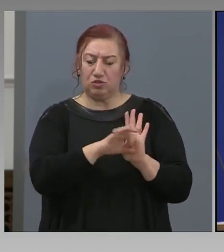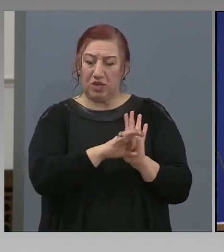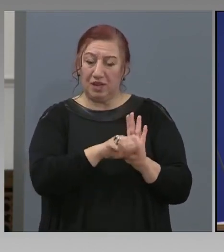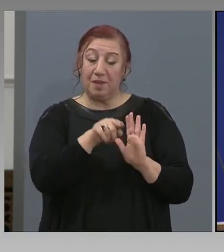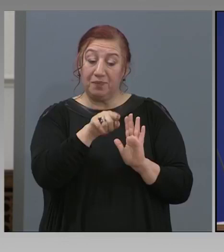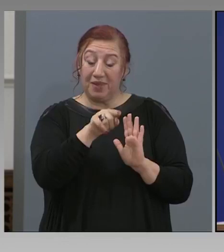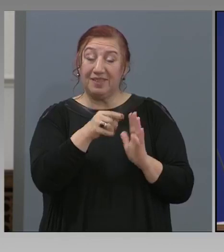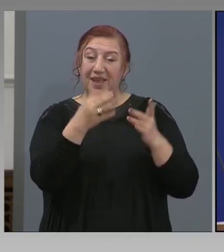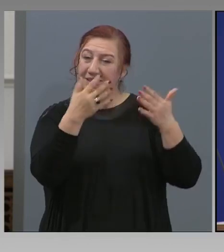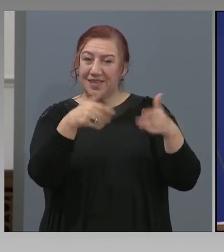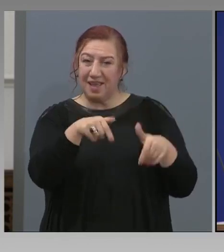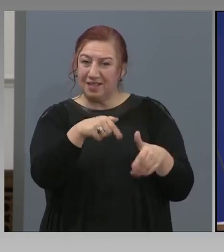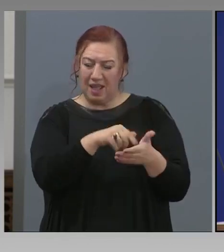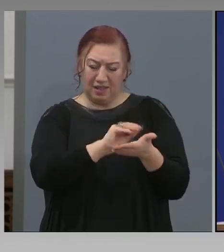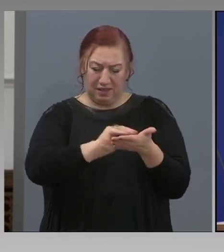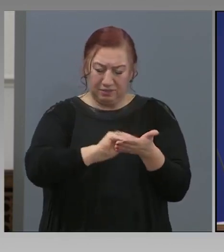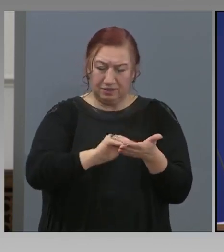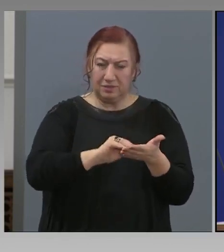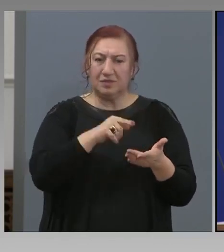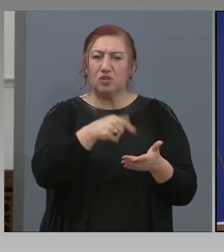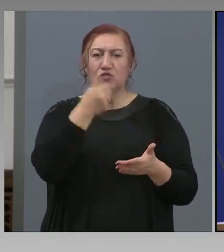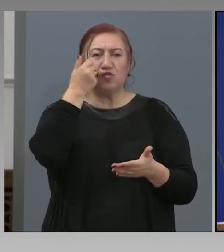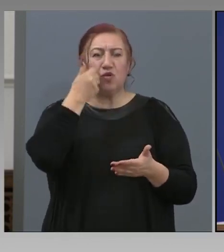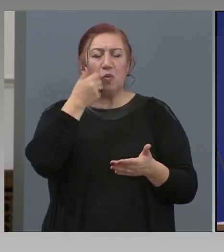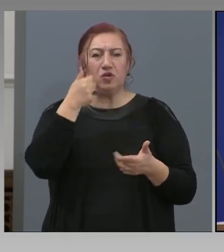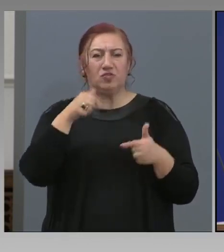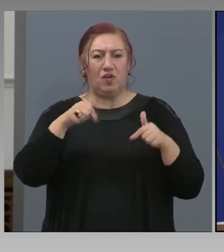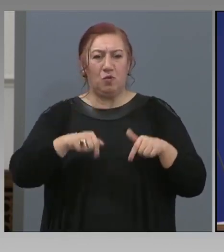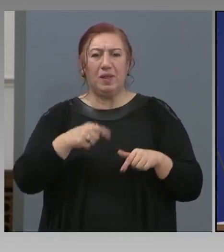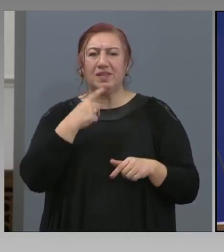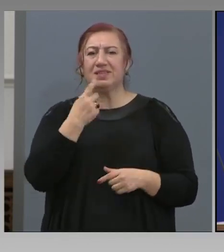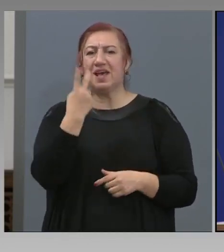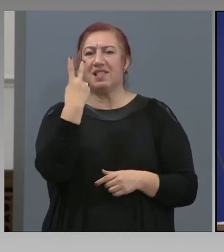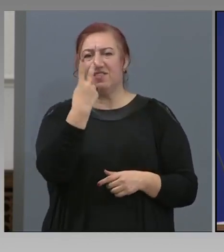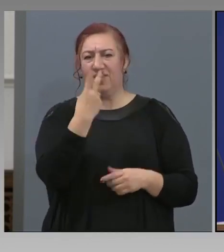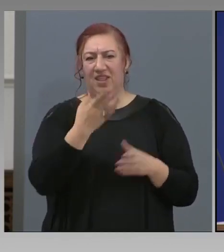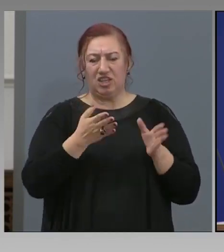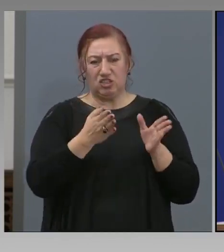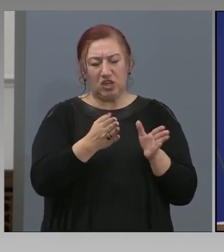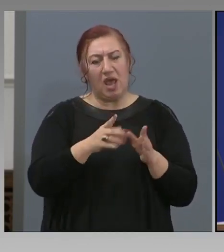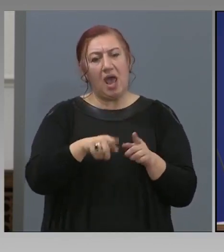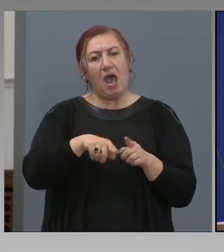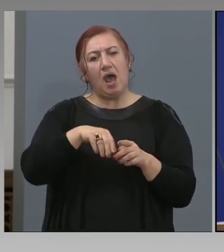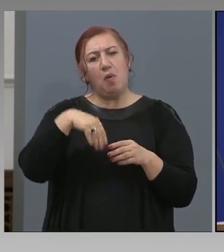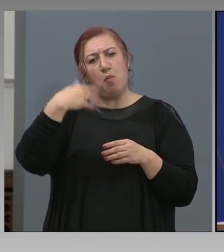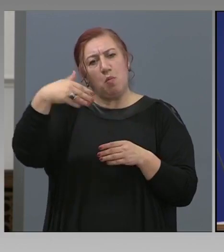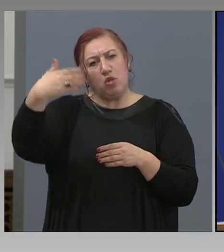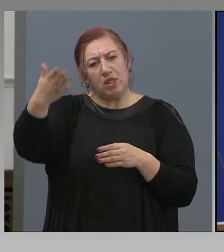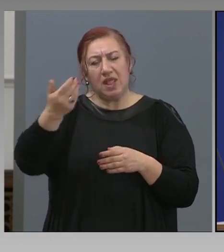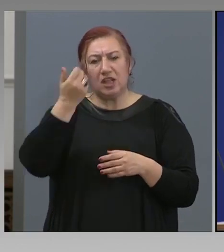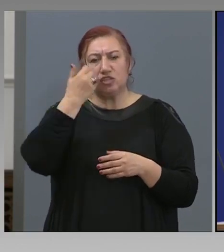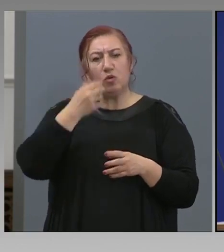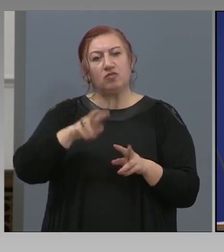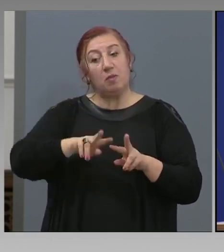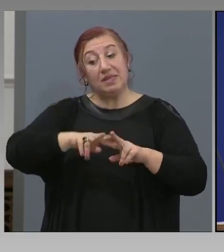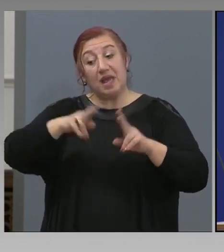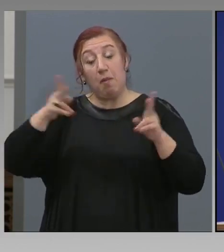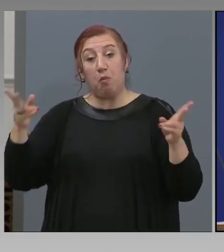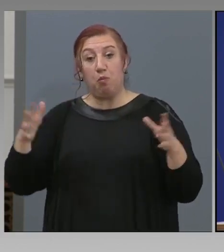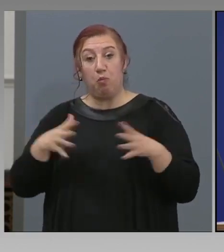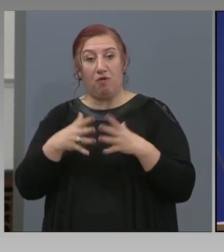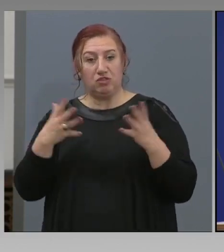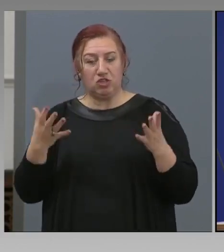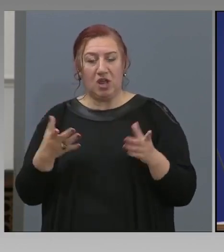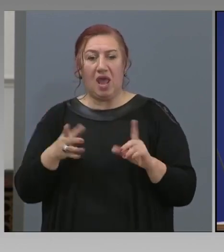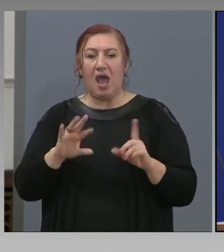мобилните приложения, както споменахме, се ползват към момента за две неща, а след това ще могат и повече. Едното е, ако все пак някой